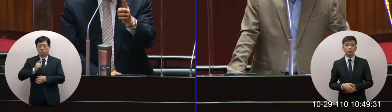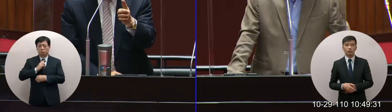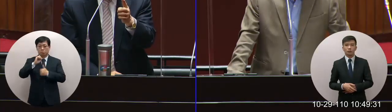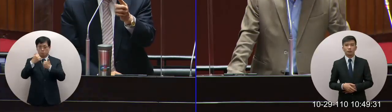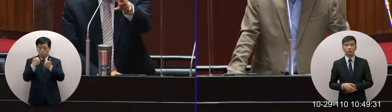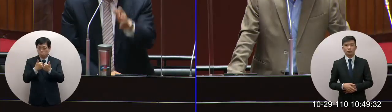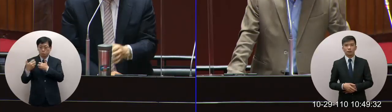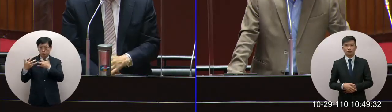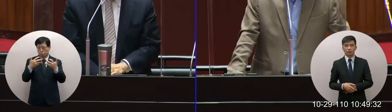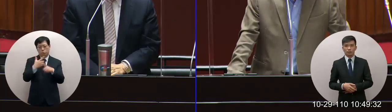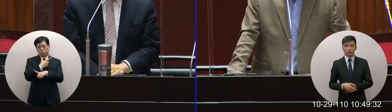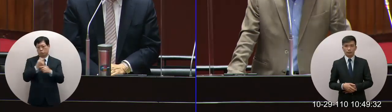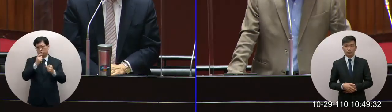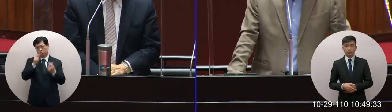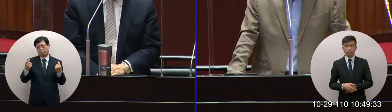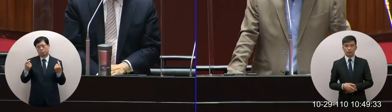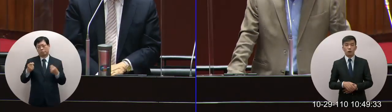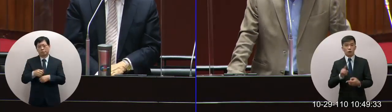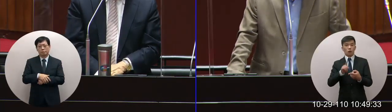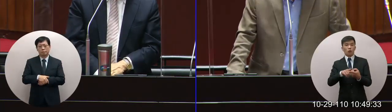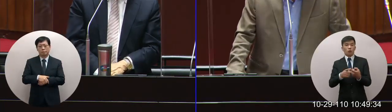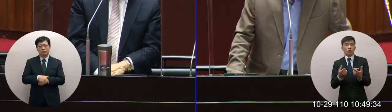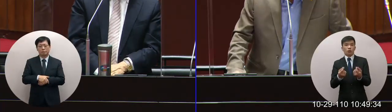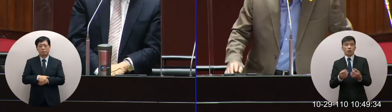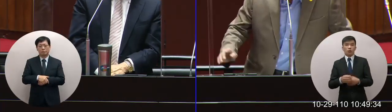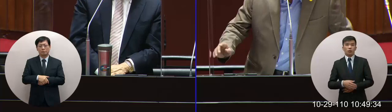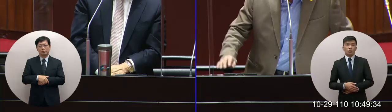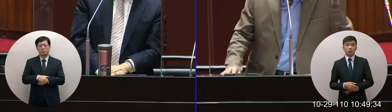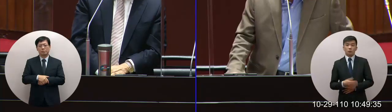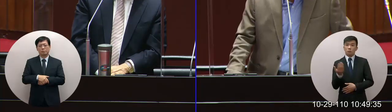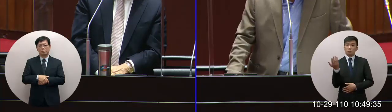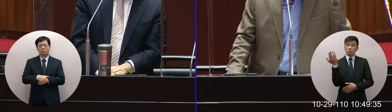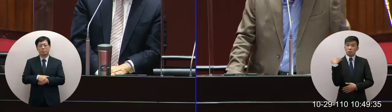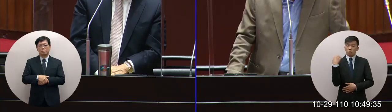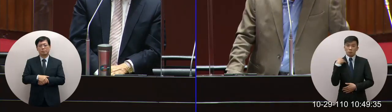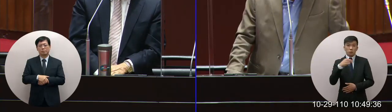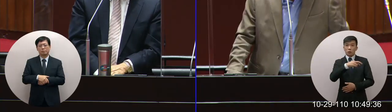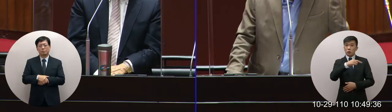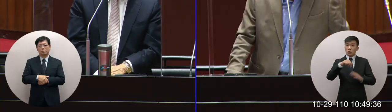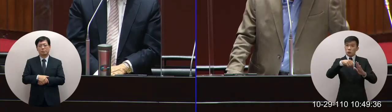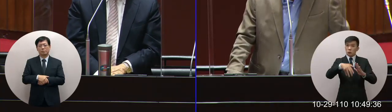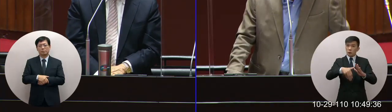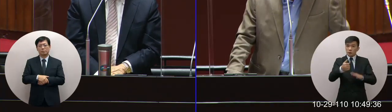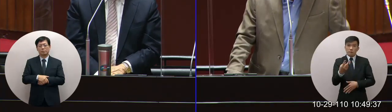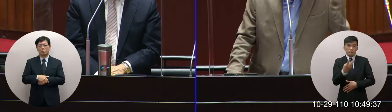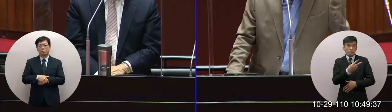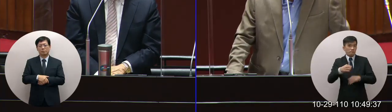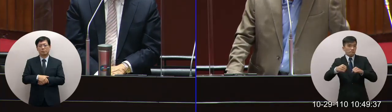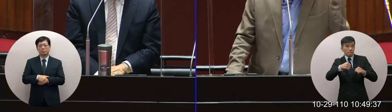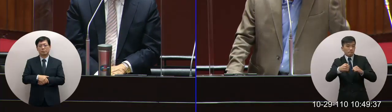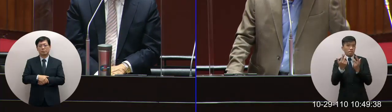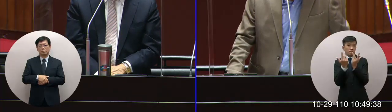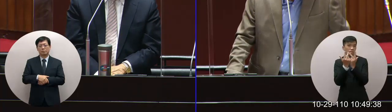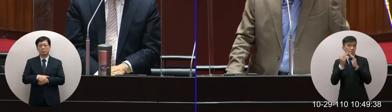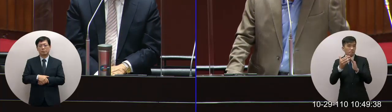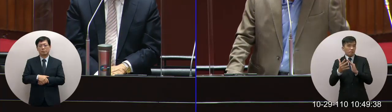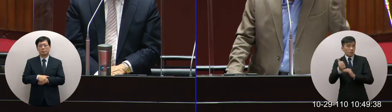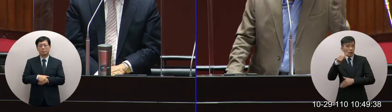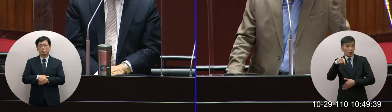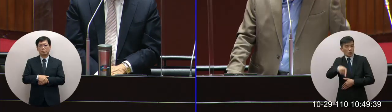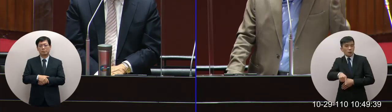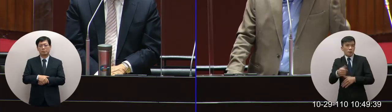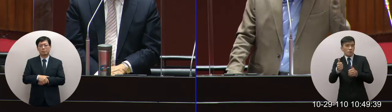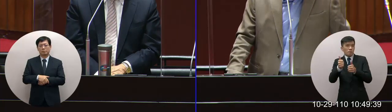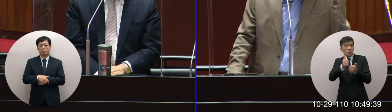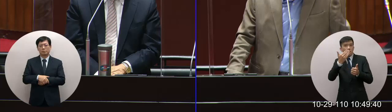議會打選都這樣講都這樣講而且當年他跟我們郵院長在選這個新北市長的時候他才贏兩